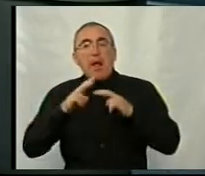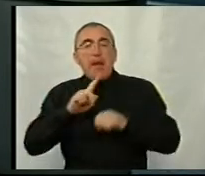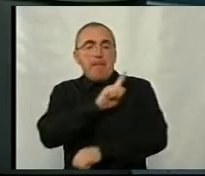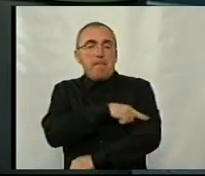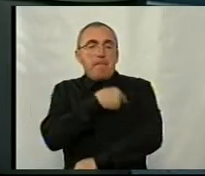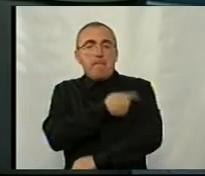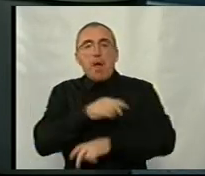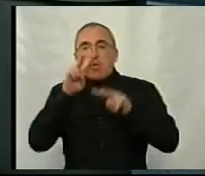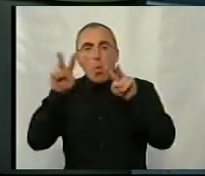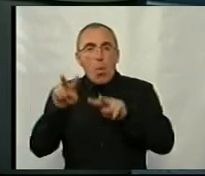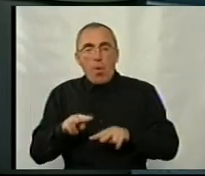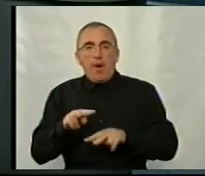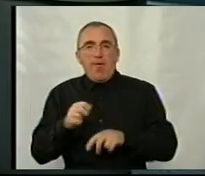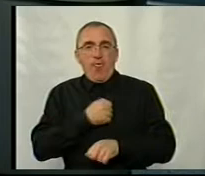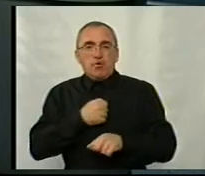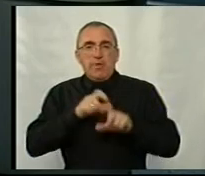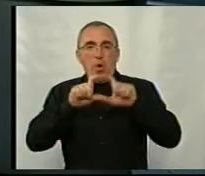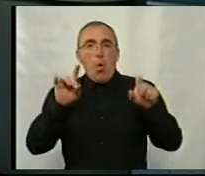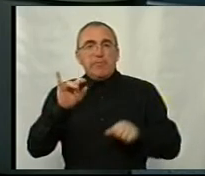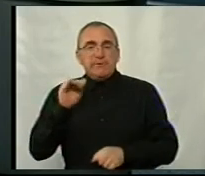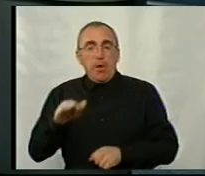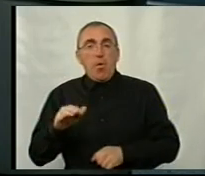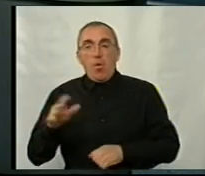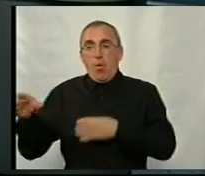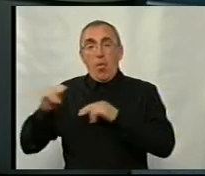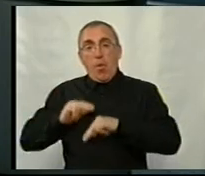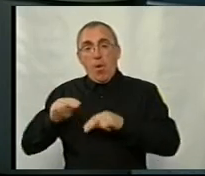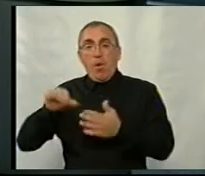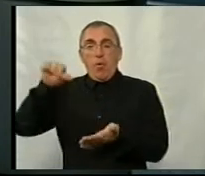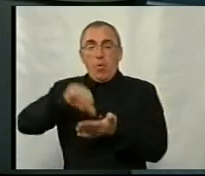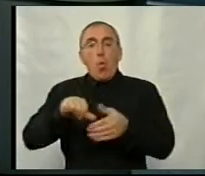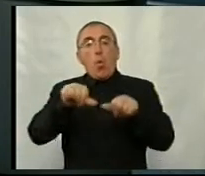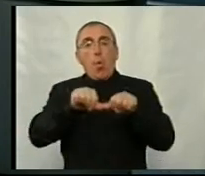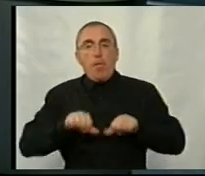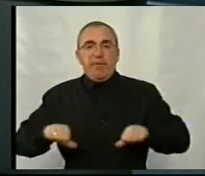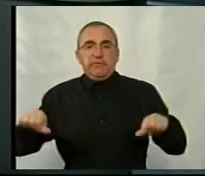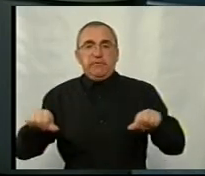обласному військовому комісареті. Мої колеги побували на одній із комісій. Прошу.